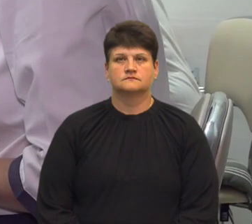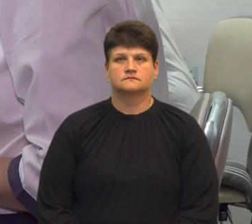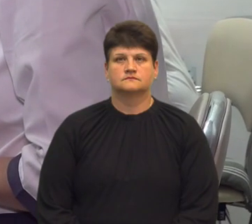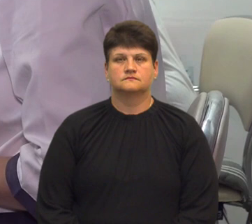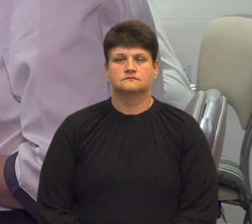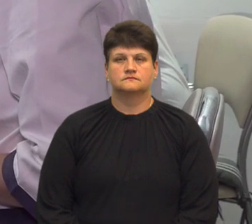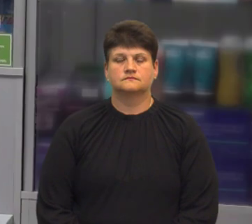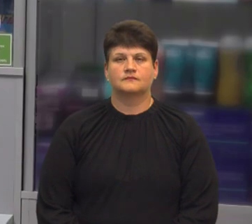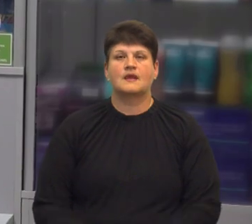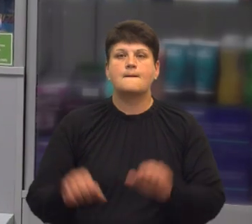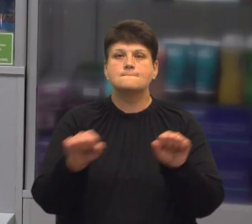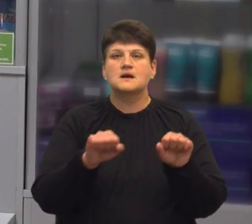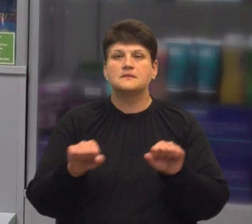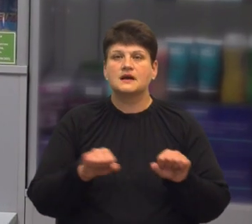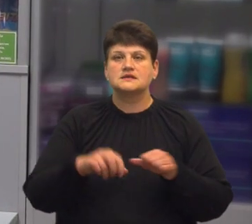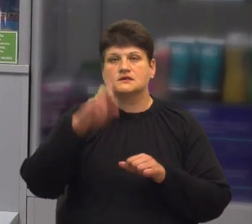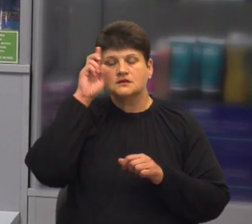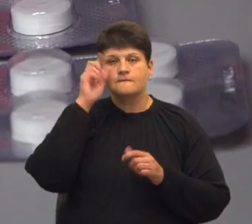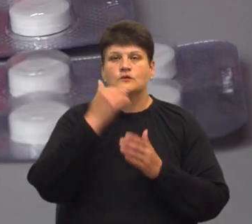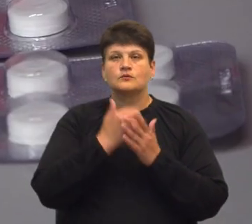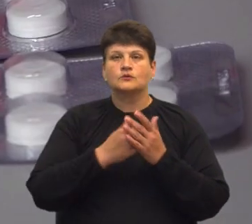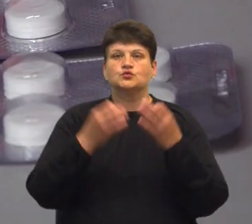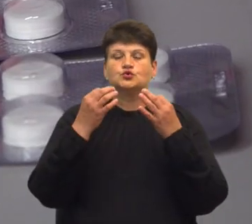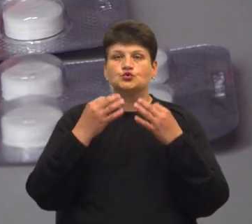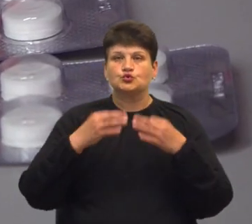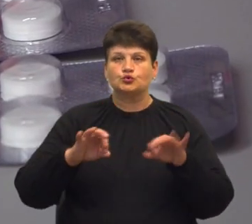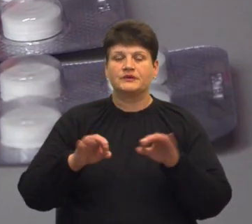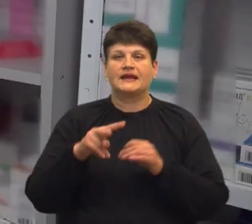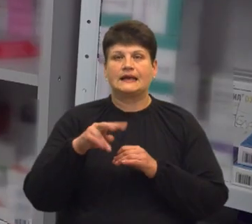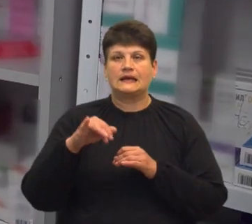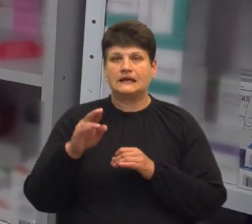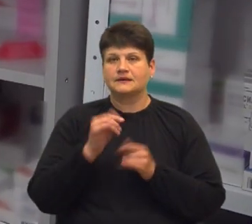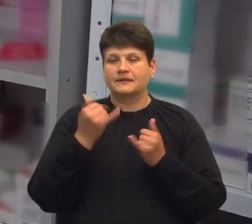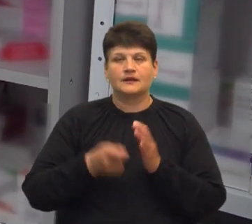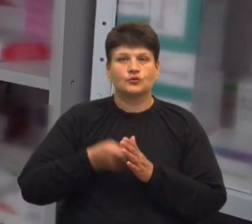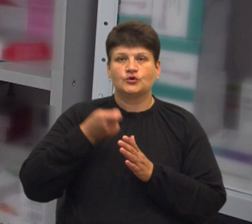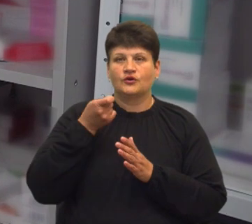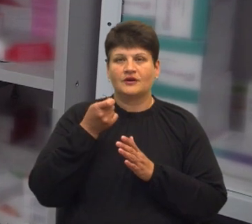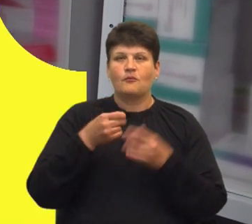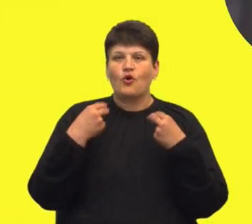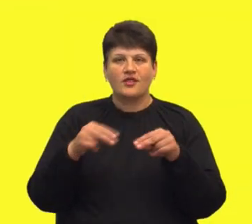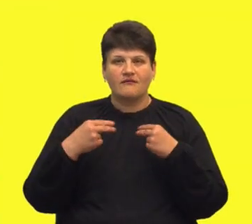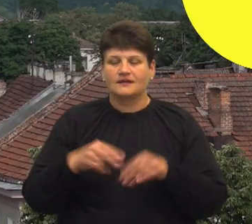Препарати за державною програмою доступні ліки в аптеках тепер не продаватимуть за паперовим рецептом.